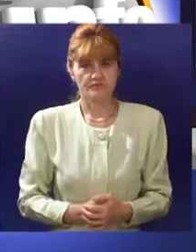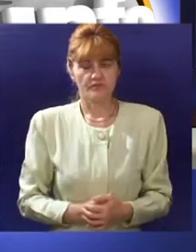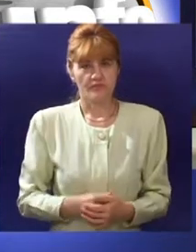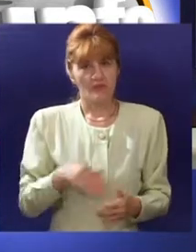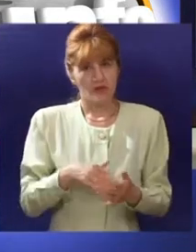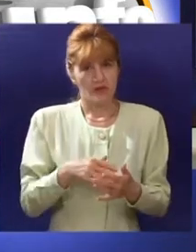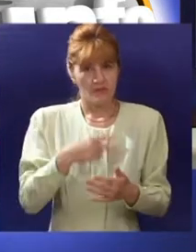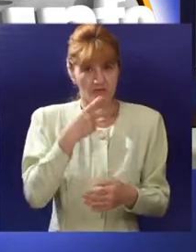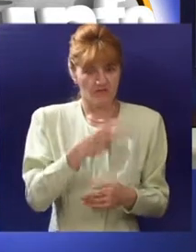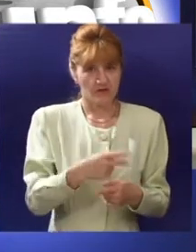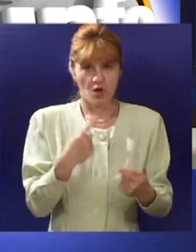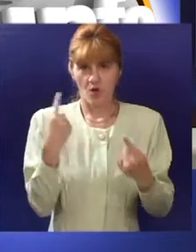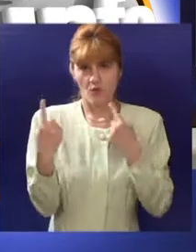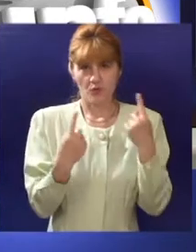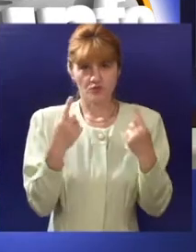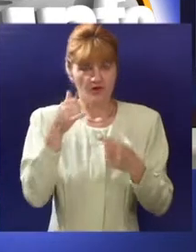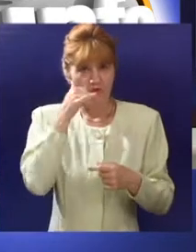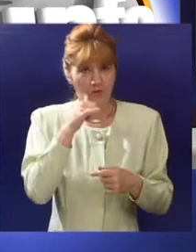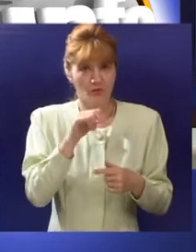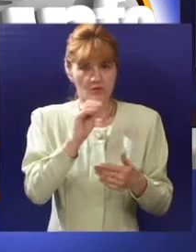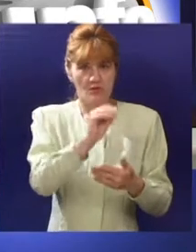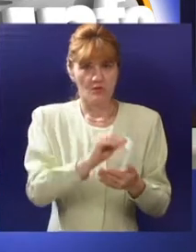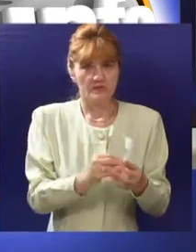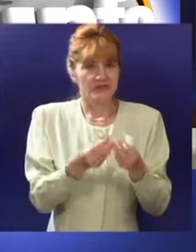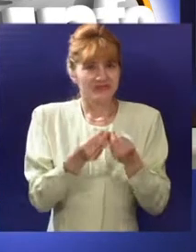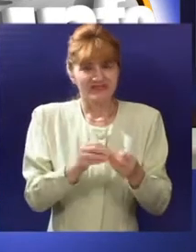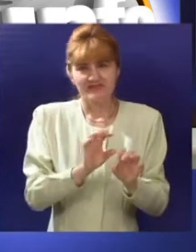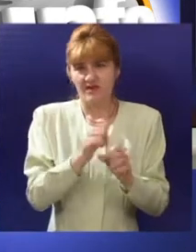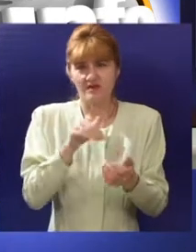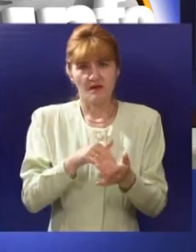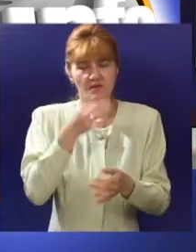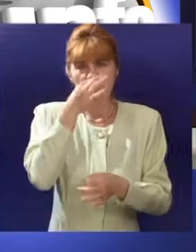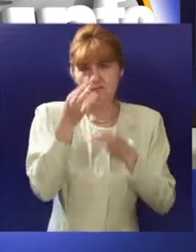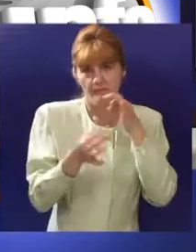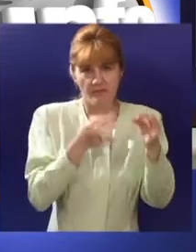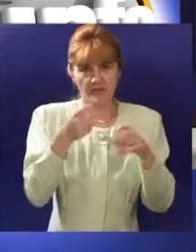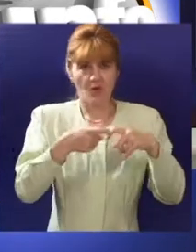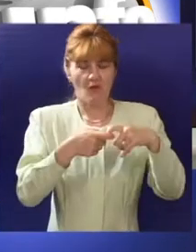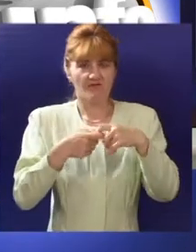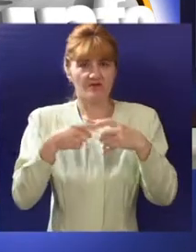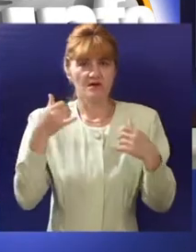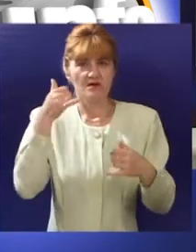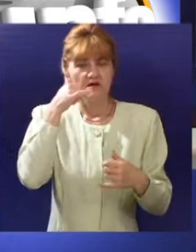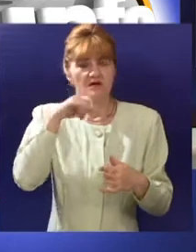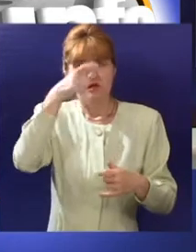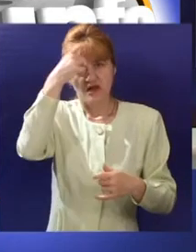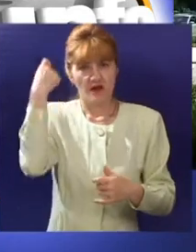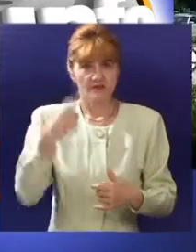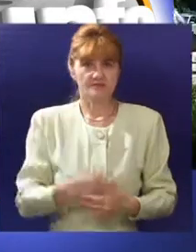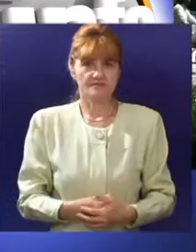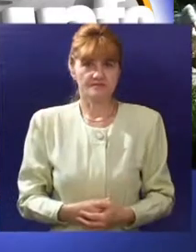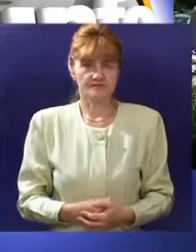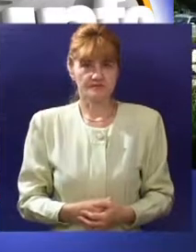privrede registre, da prouče opšte uslove putovanja, programe, obaveštenja i pitaju sve što ih interesuje, a vezano je za letovanje.